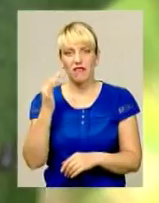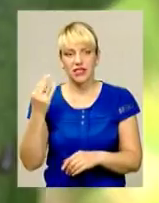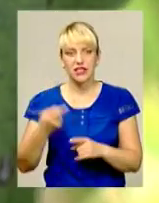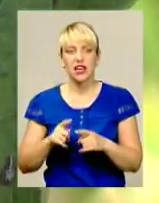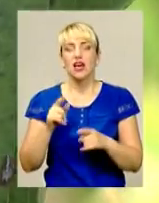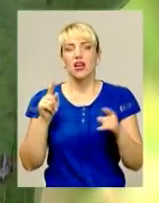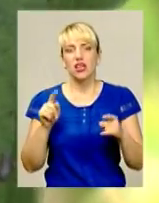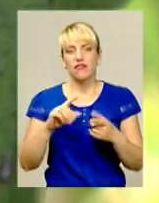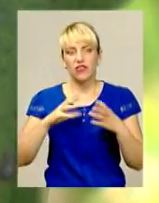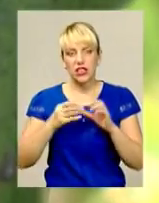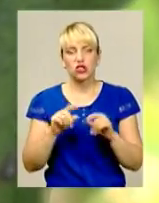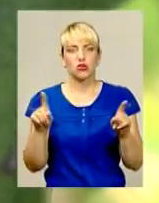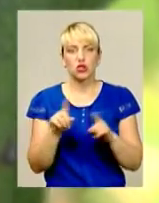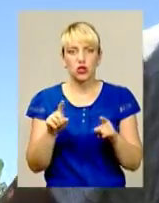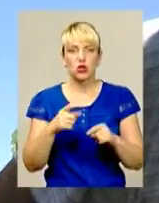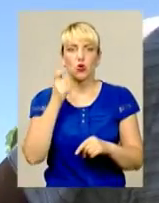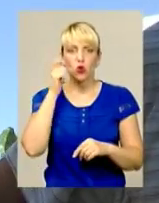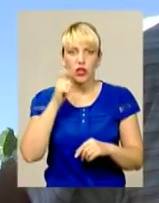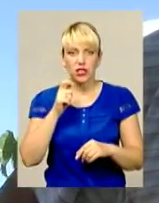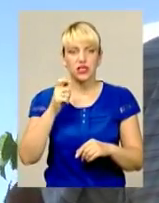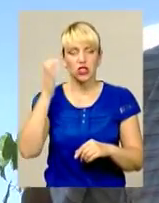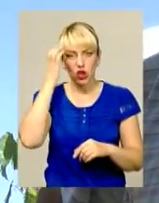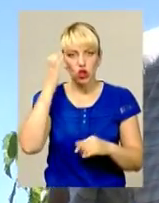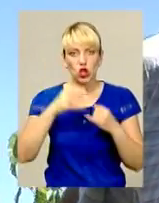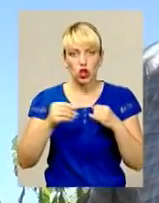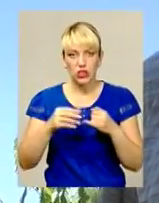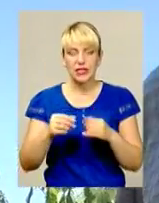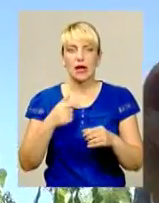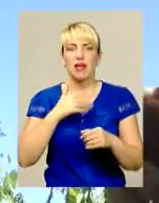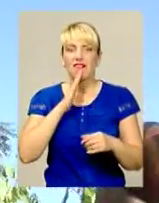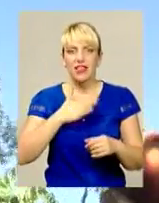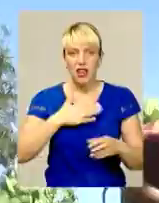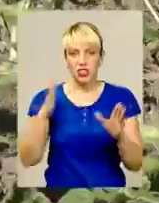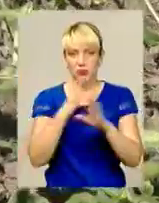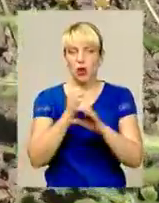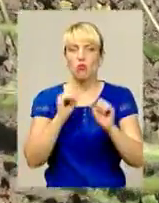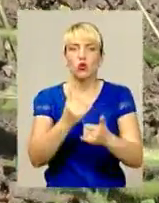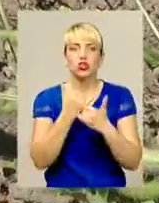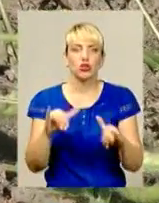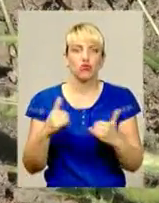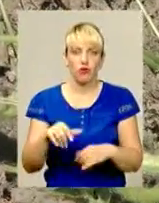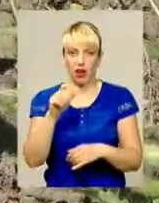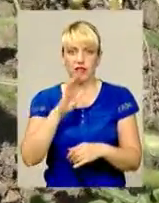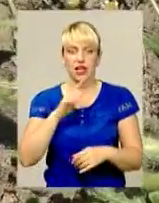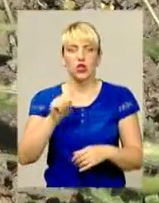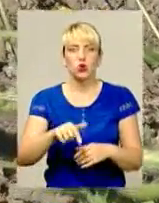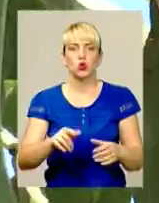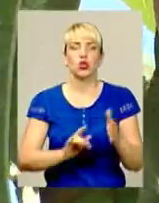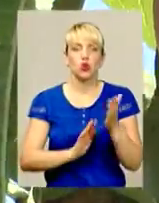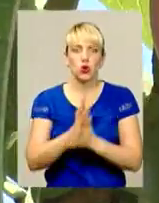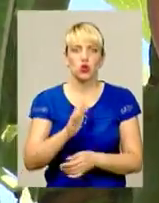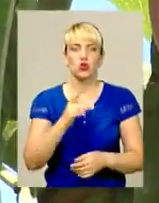років дійшли висновку. Українські чорноземи навіть у наших кліматичних широтах можуть дивувати садівників. Бо тут ростуть кавуни,